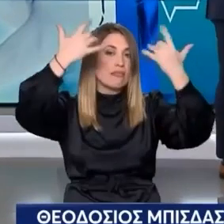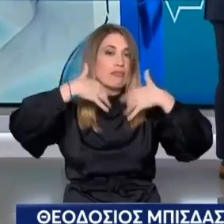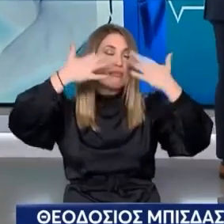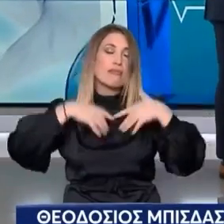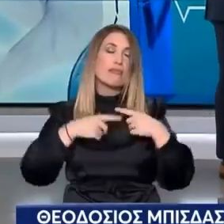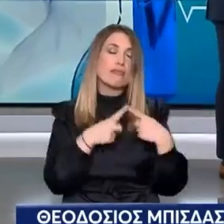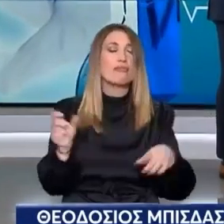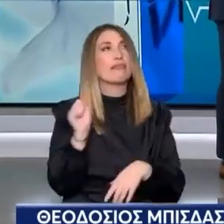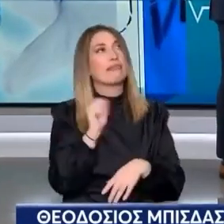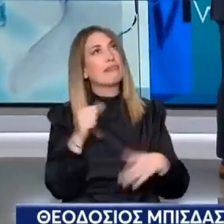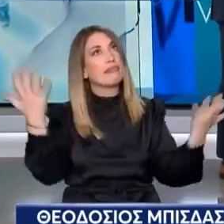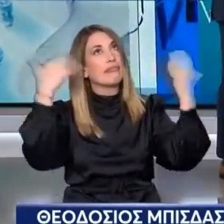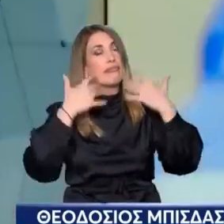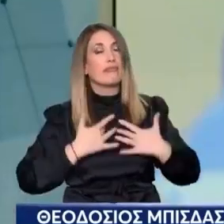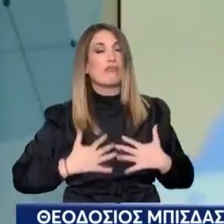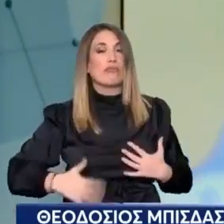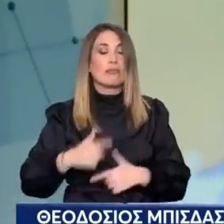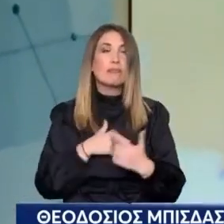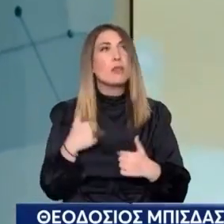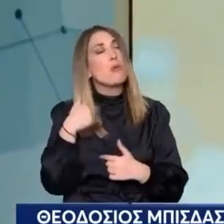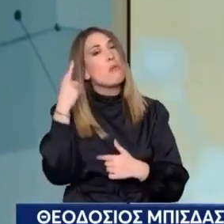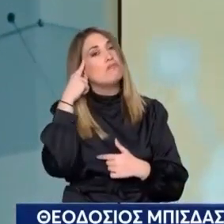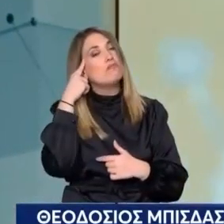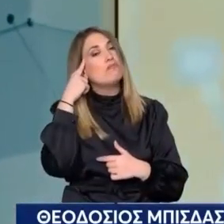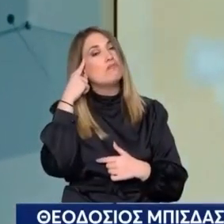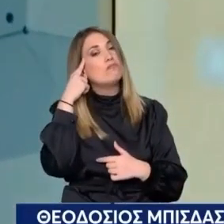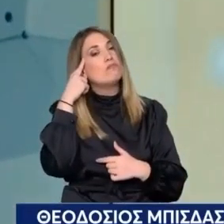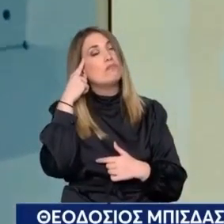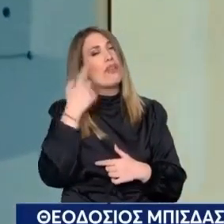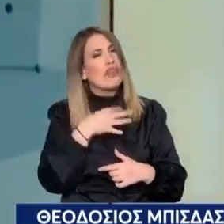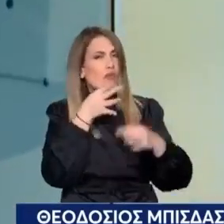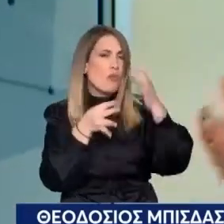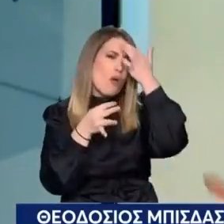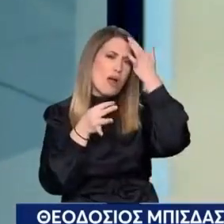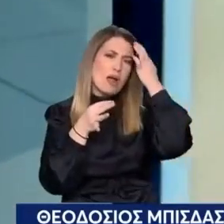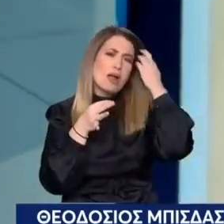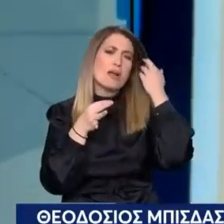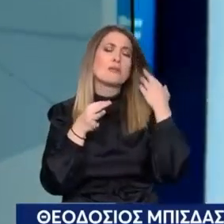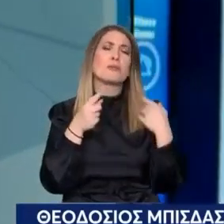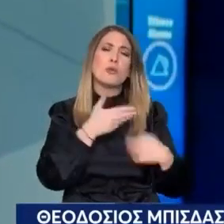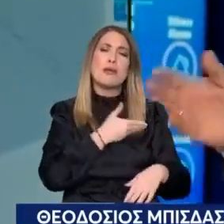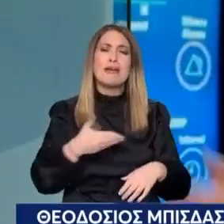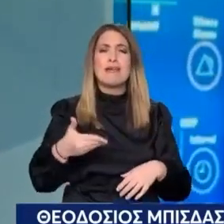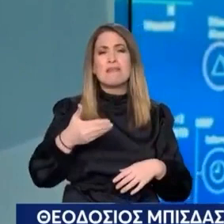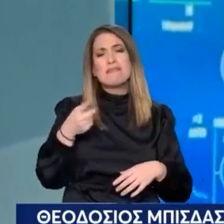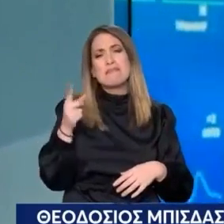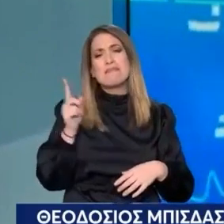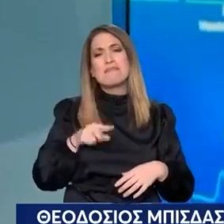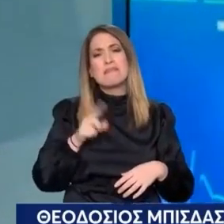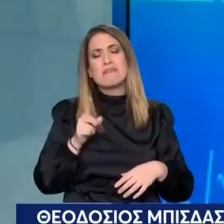Το λέω για την περισσότερο Ερχτόν στο μυαλό μου Και θέλω να το πω Καθόμαστε και συζητάμε μέρες τώρα Για διάφορους